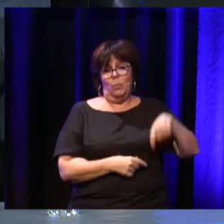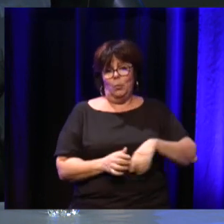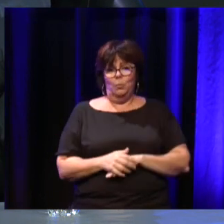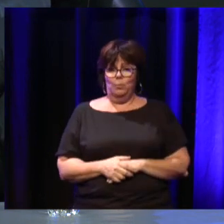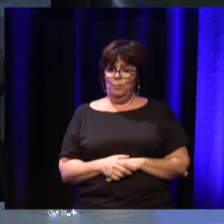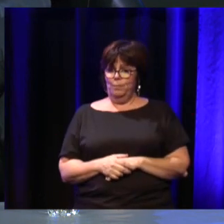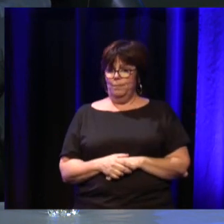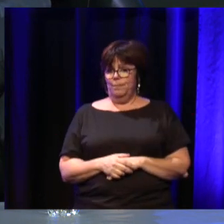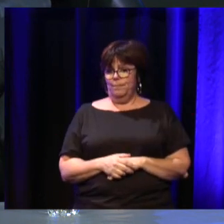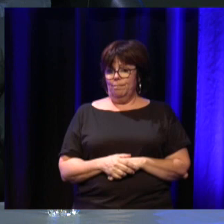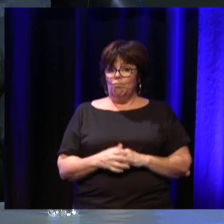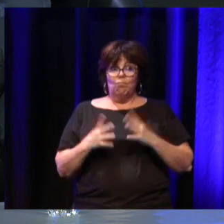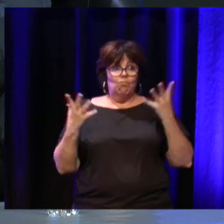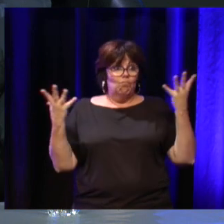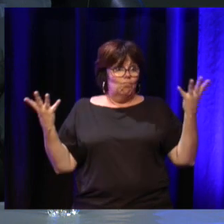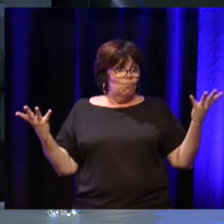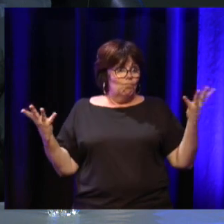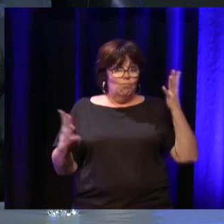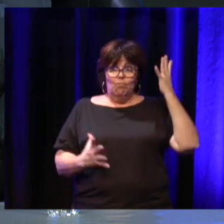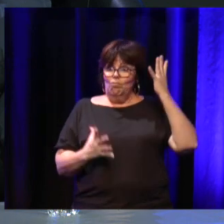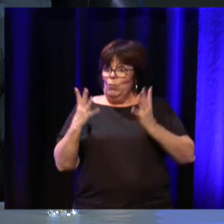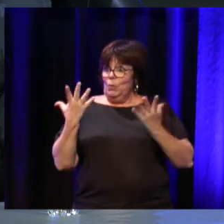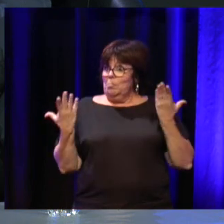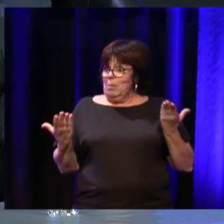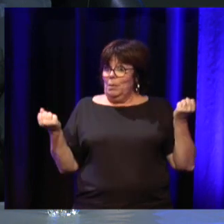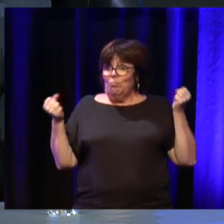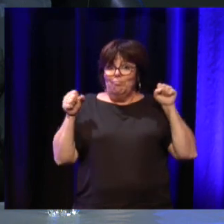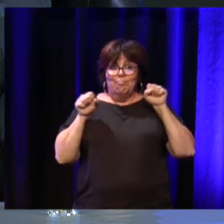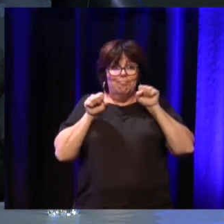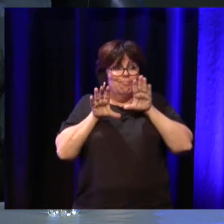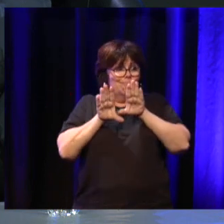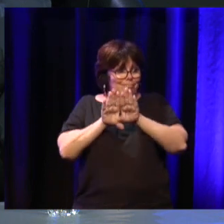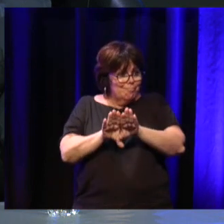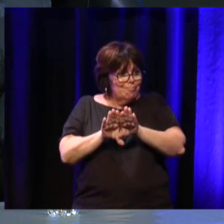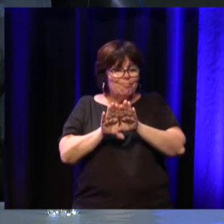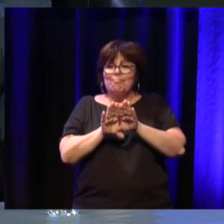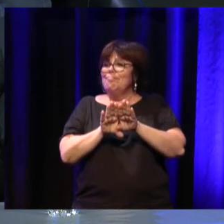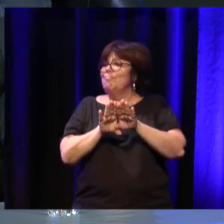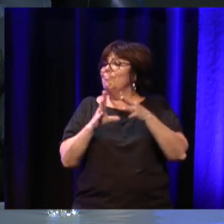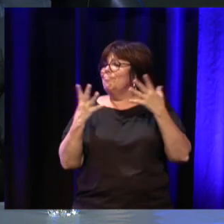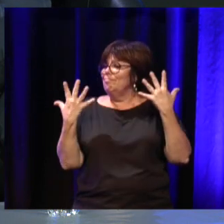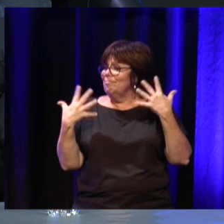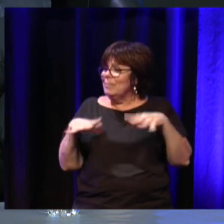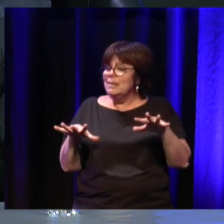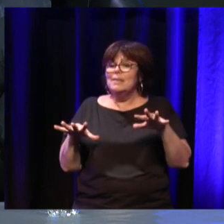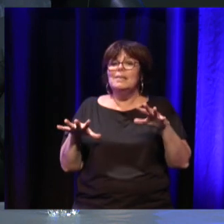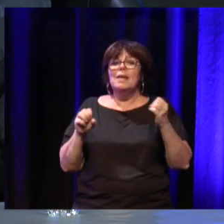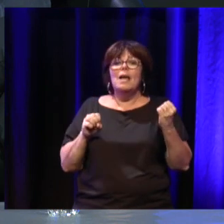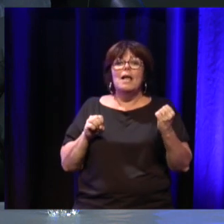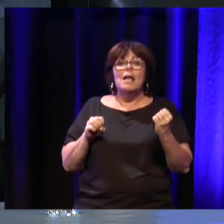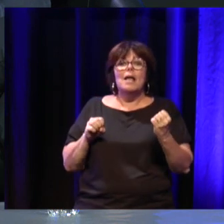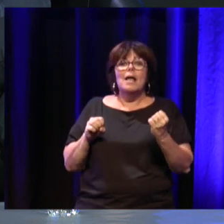Écoutez, on va peut-être s'arrêter là et laisser et laisser la